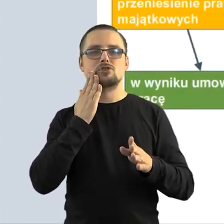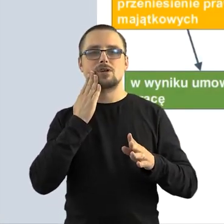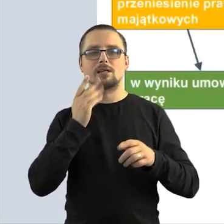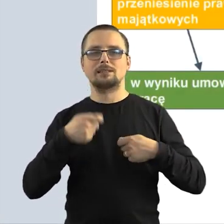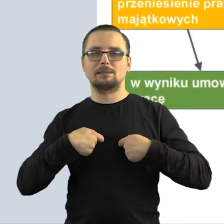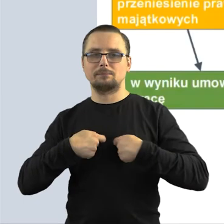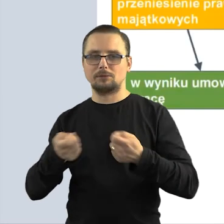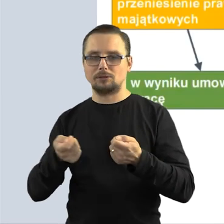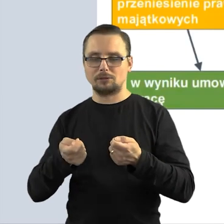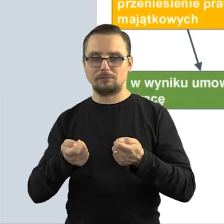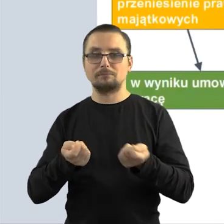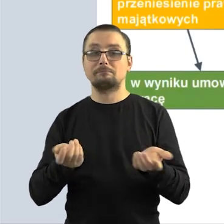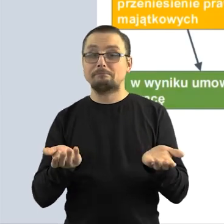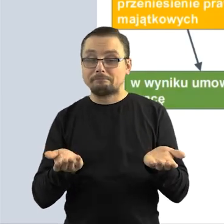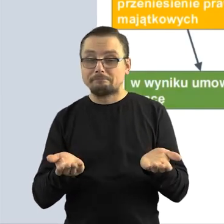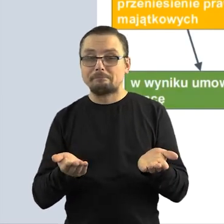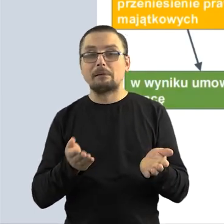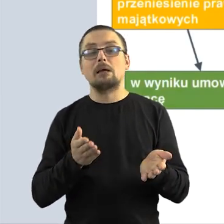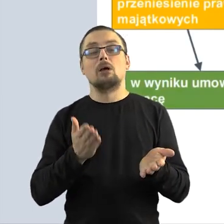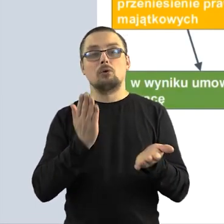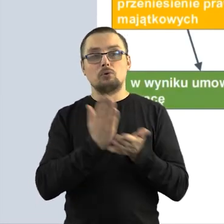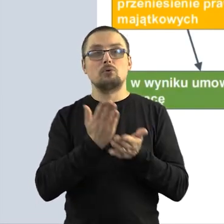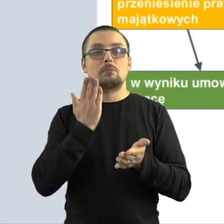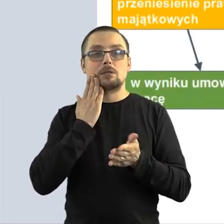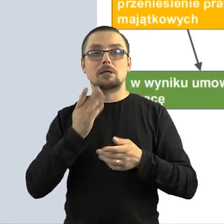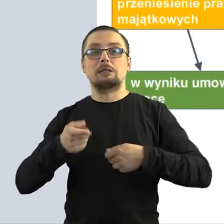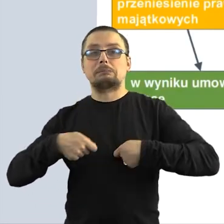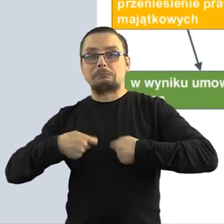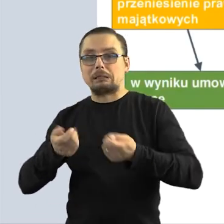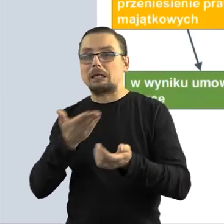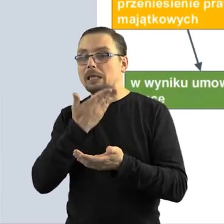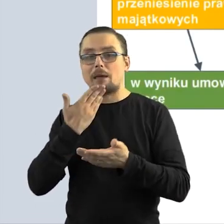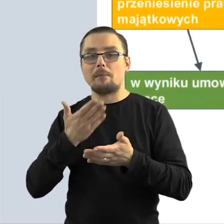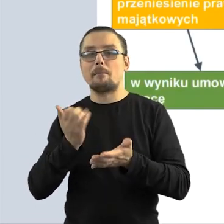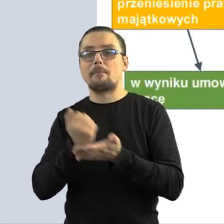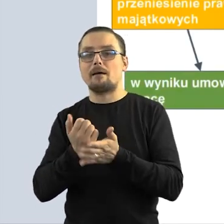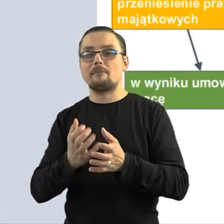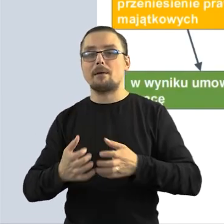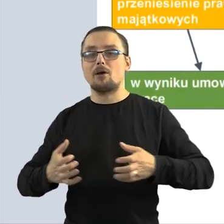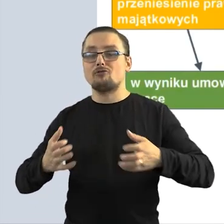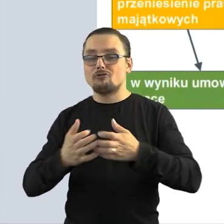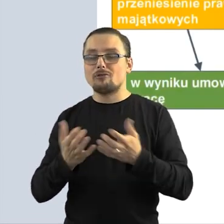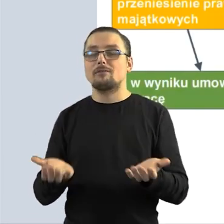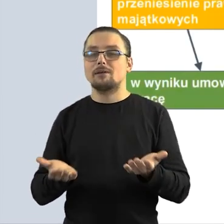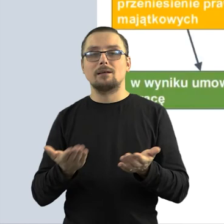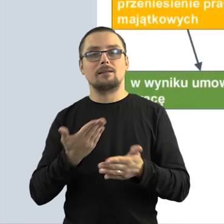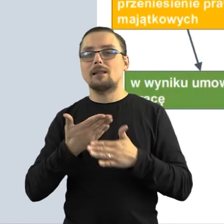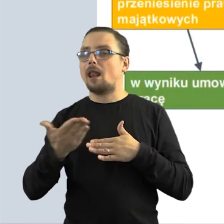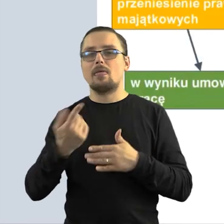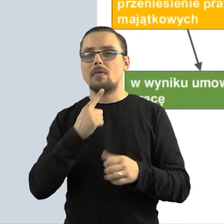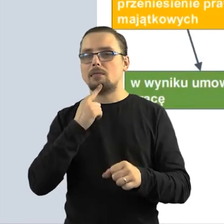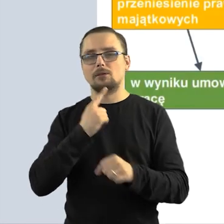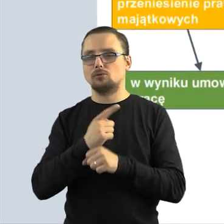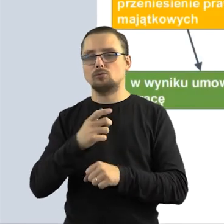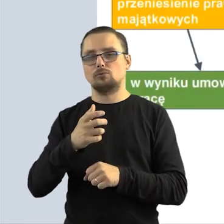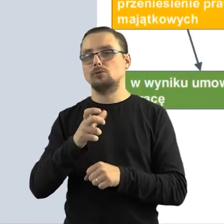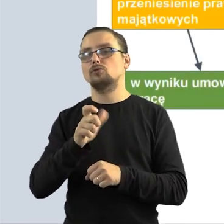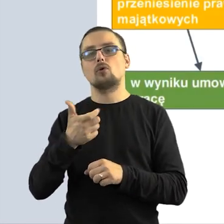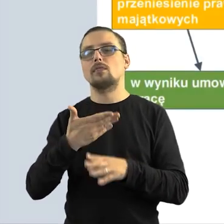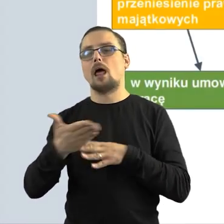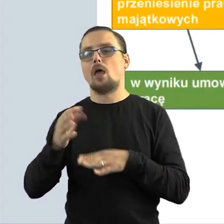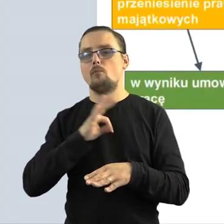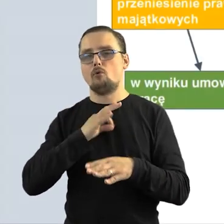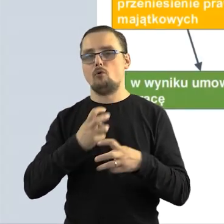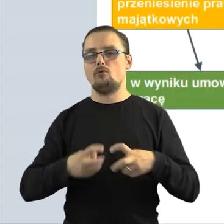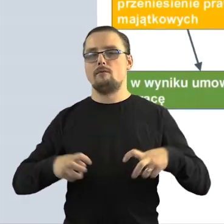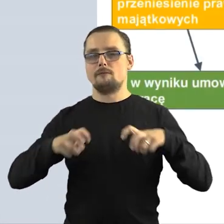jest tak, jak ze sprzedażą mieszkania. Jak sprzedadzą Państwu mieszkanie albo przeniosą prawo majątkowe do czegoś, to już nie mają tego mieszkania i nie mają praw majątkowych i nie